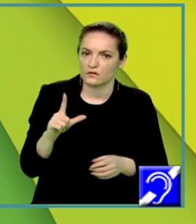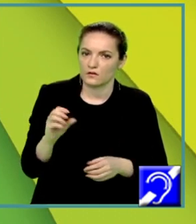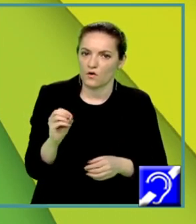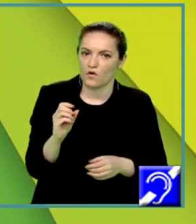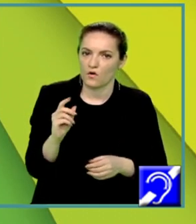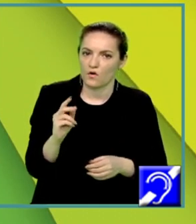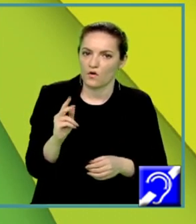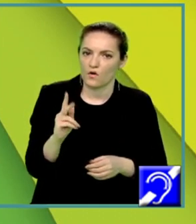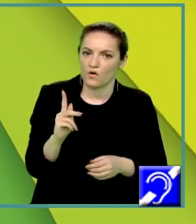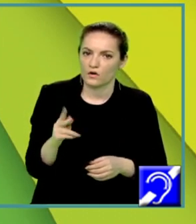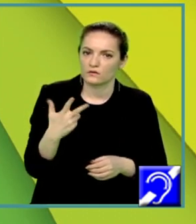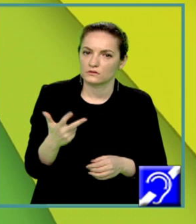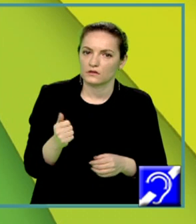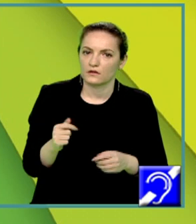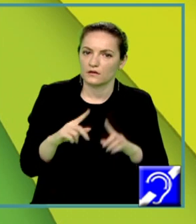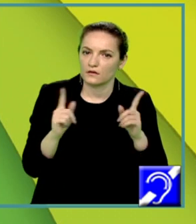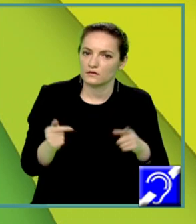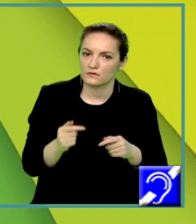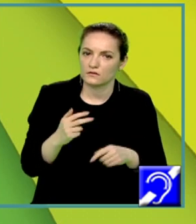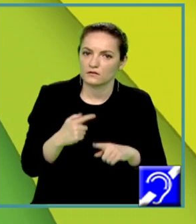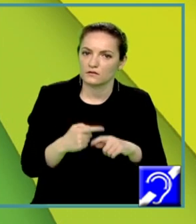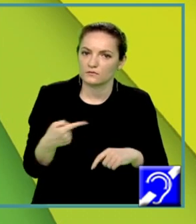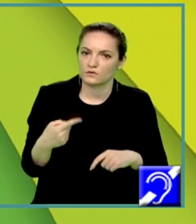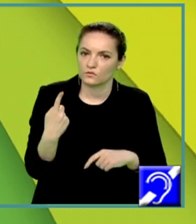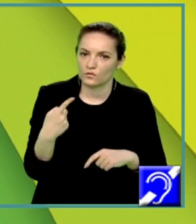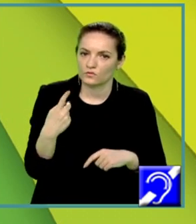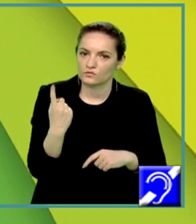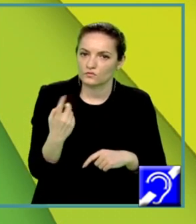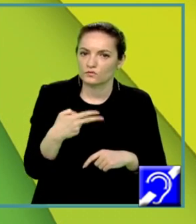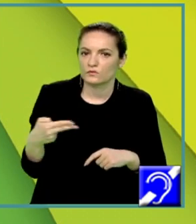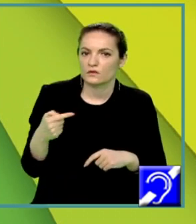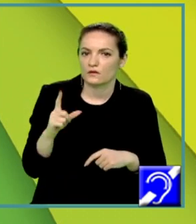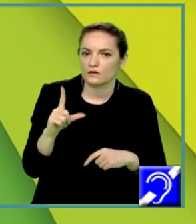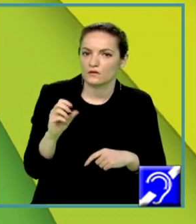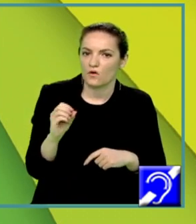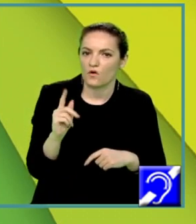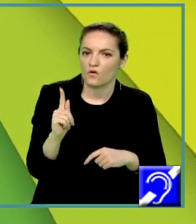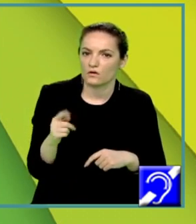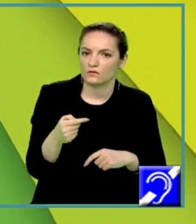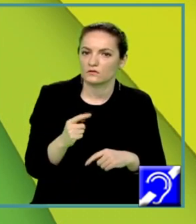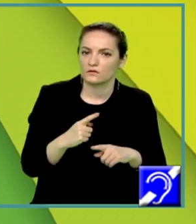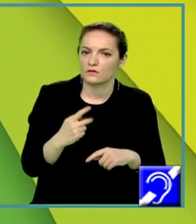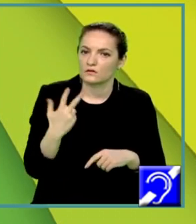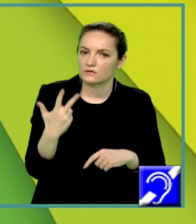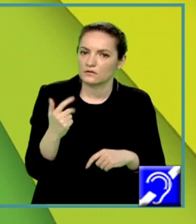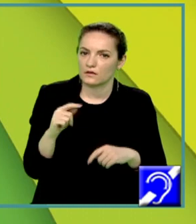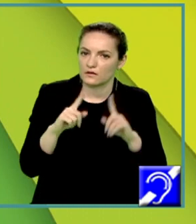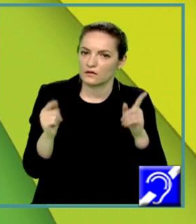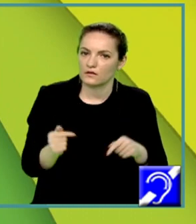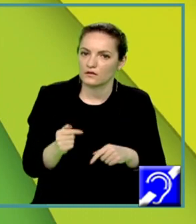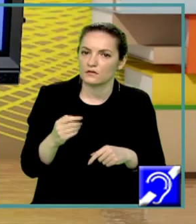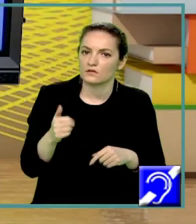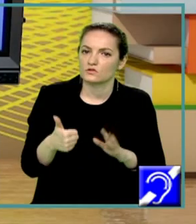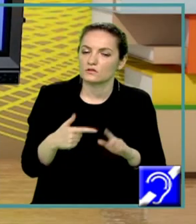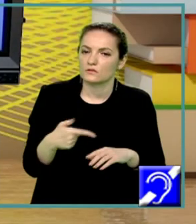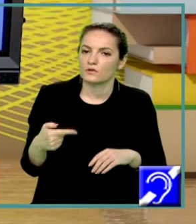baza 3 din x minus 1 este egal cu logaritm în baza 3 din 6 minus x minus 2.